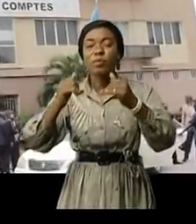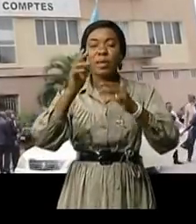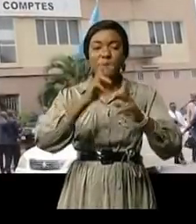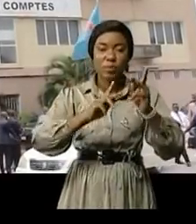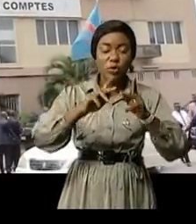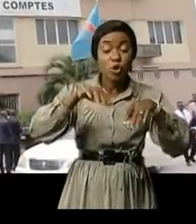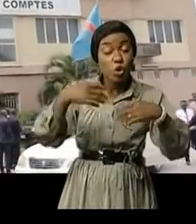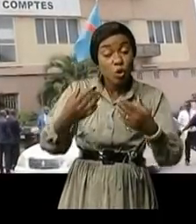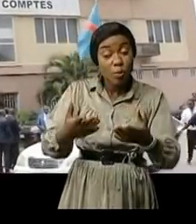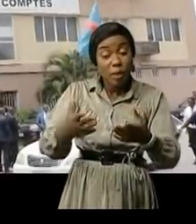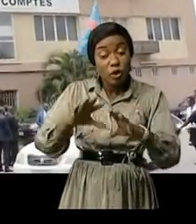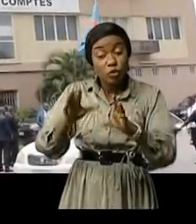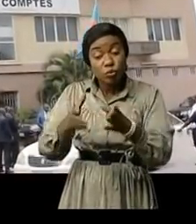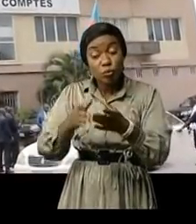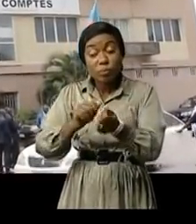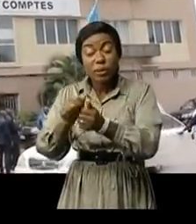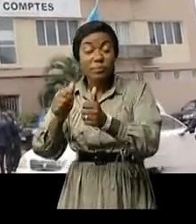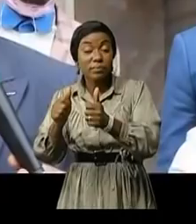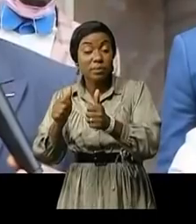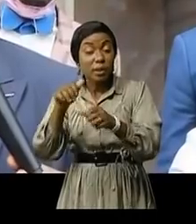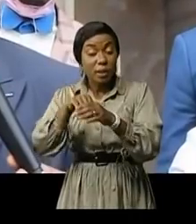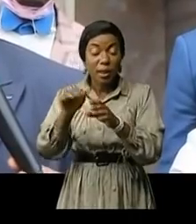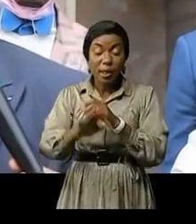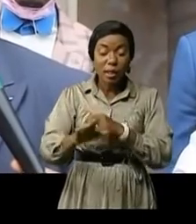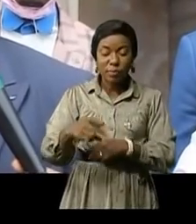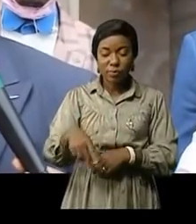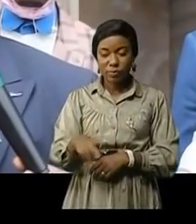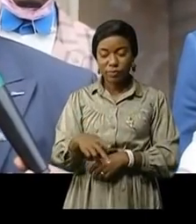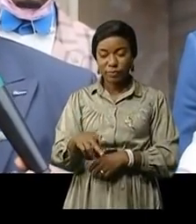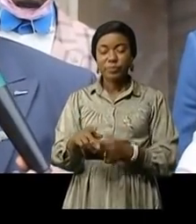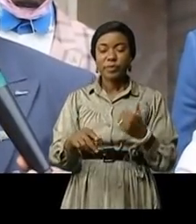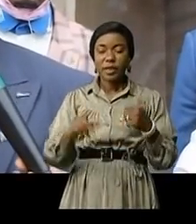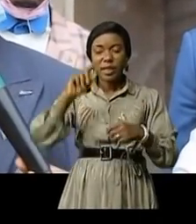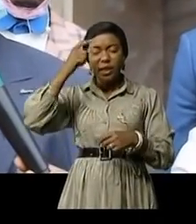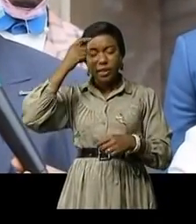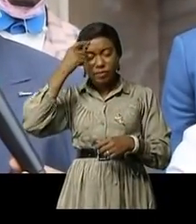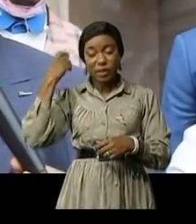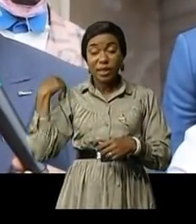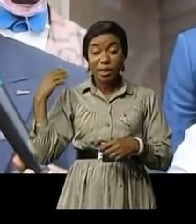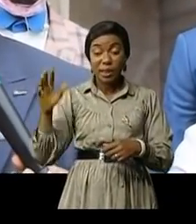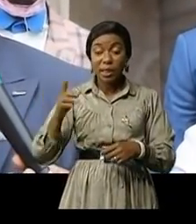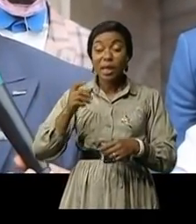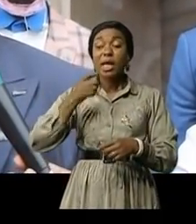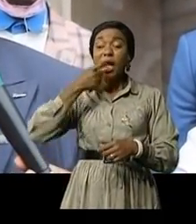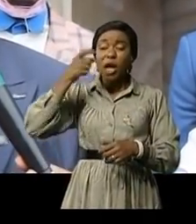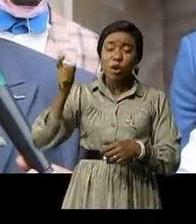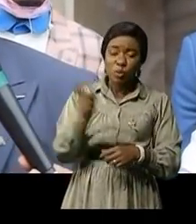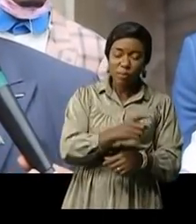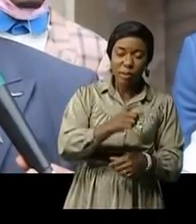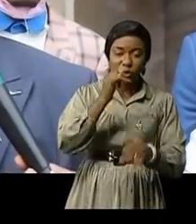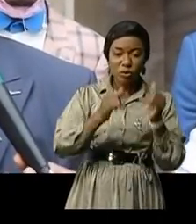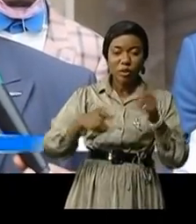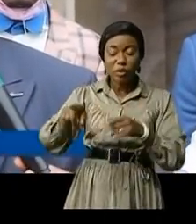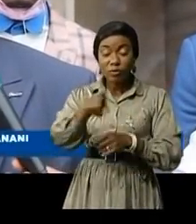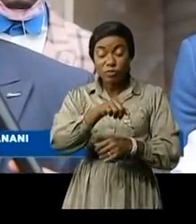gestion de la chose publique Le devoir d'Etat recommande que lorsque vous avez géré une entité ou lorsque vous avez géré les biens publics